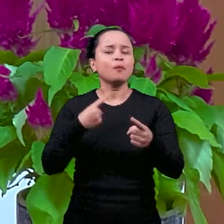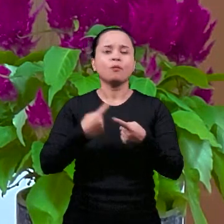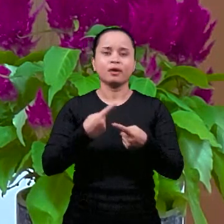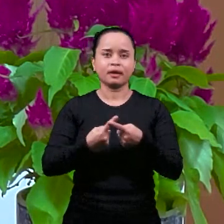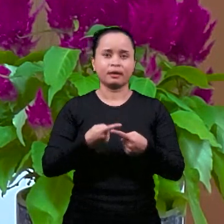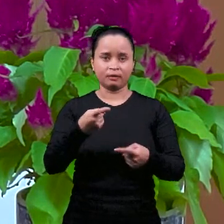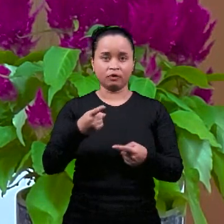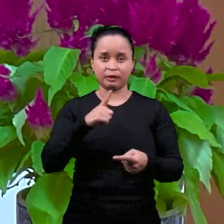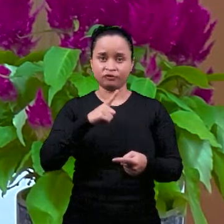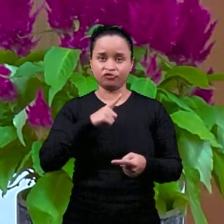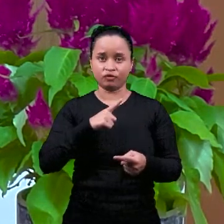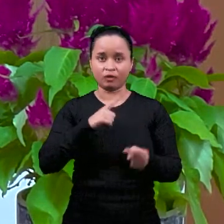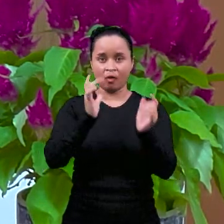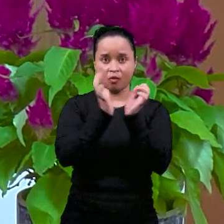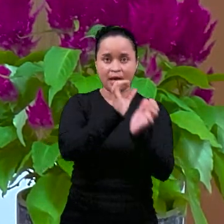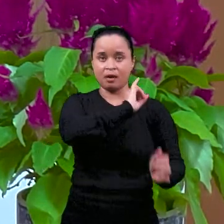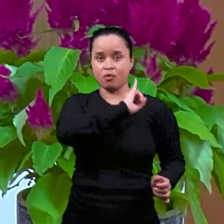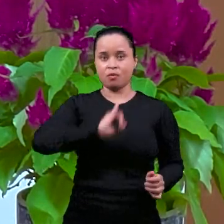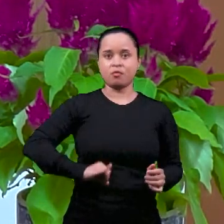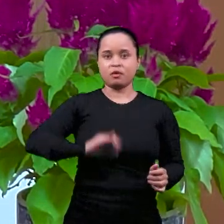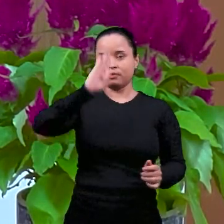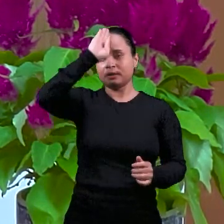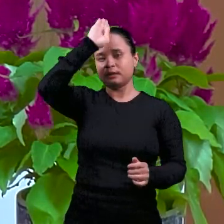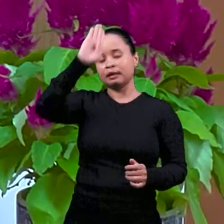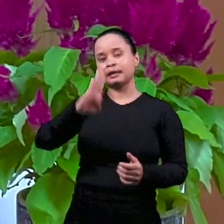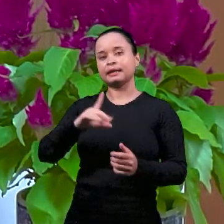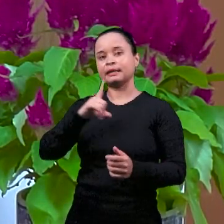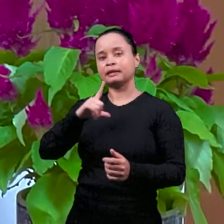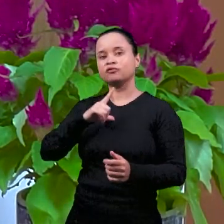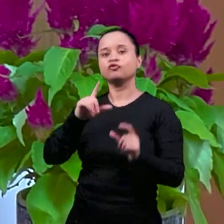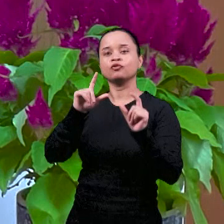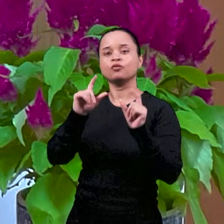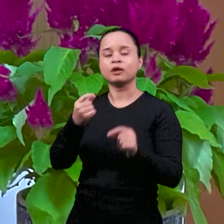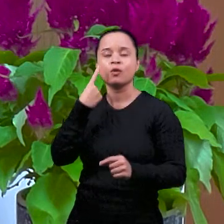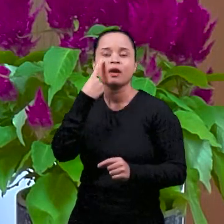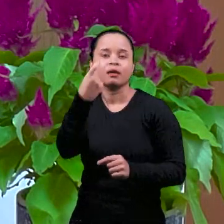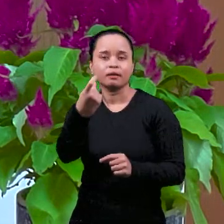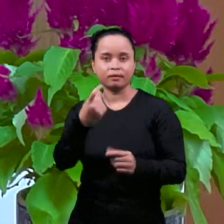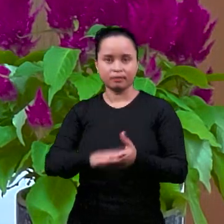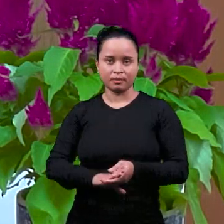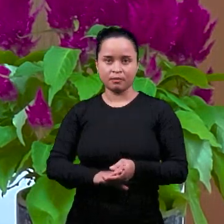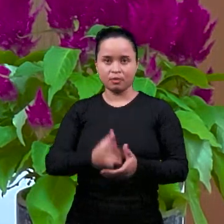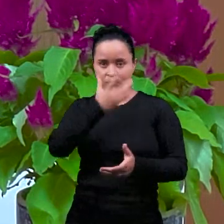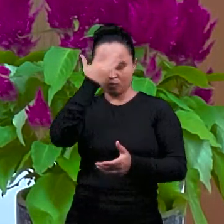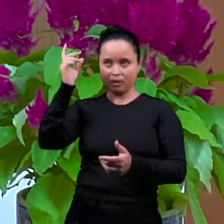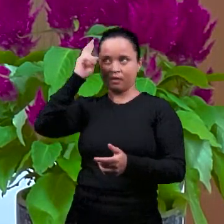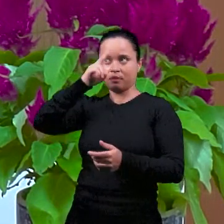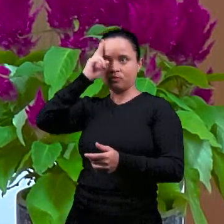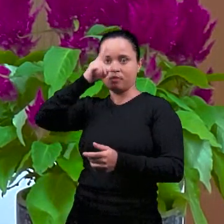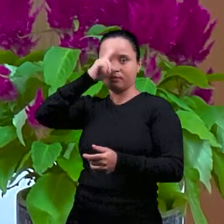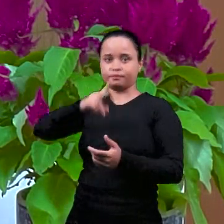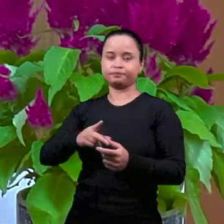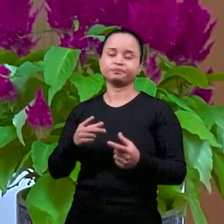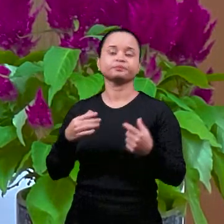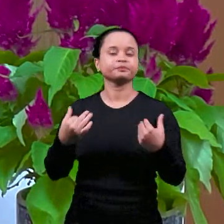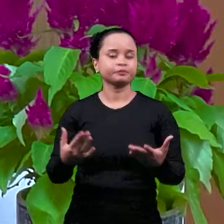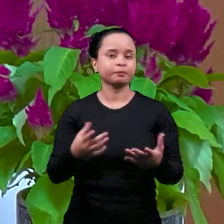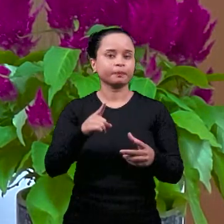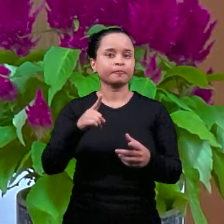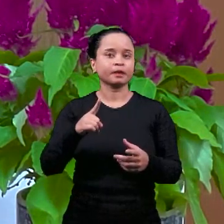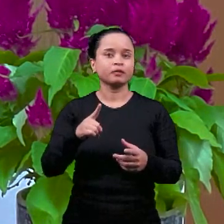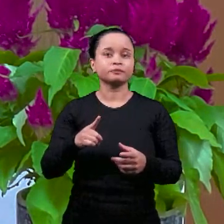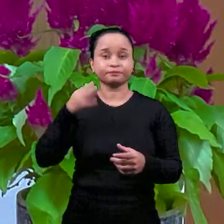они имели отклонение к стойкам, к стоицизму. Потому что